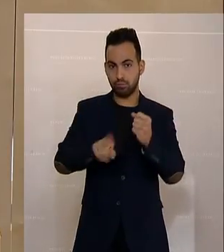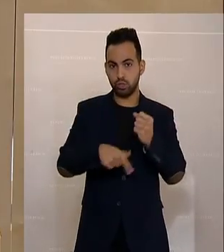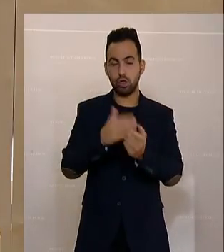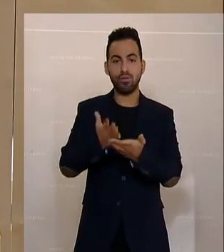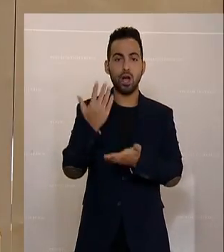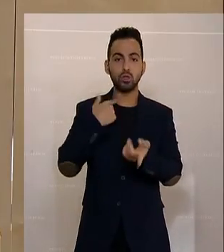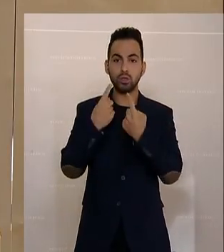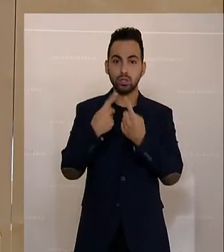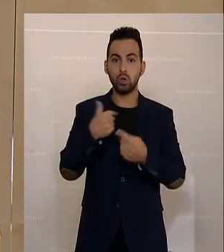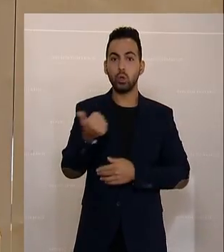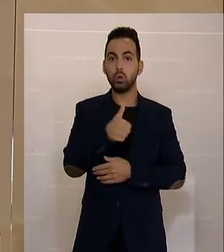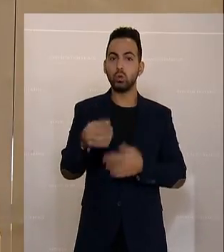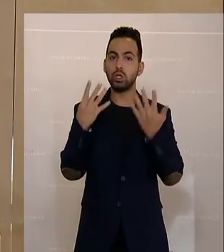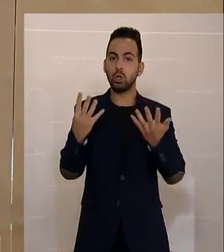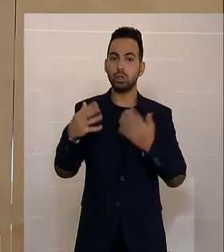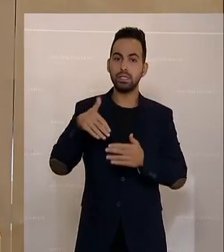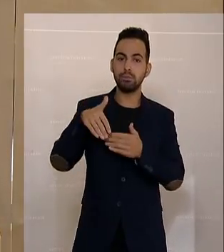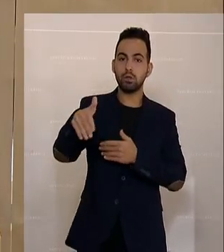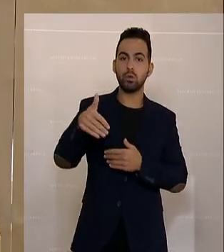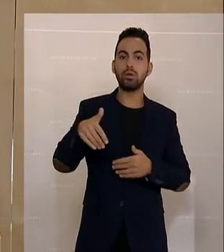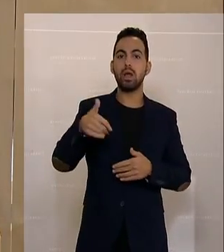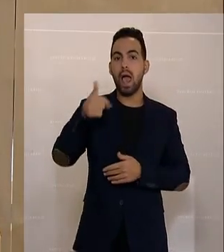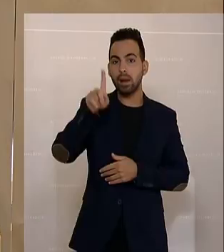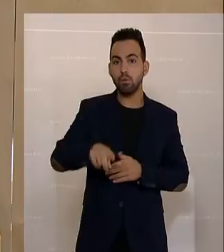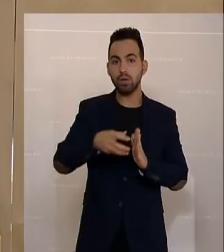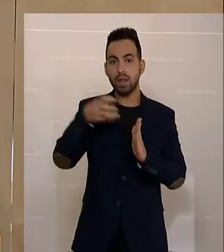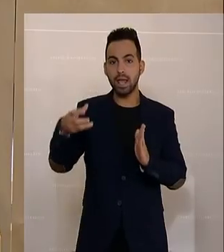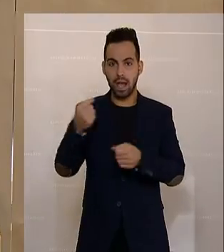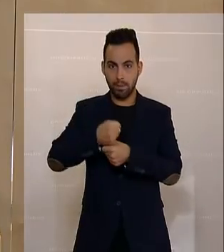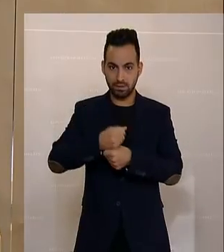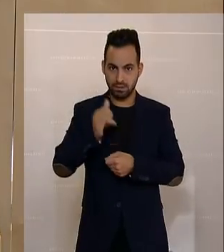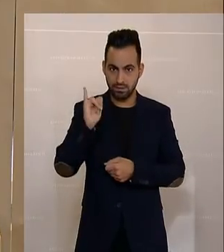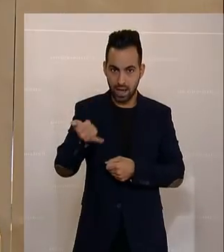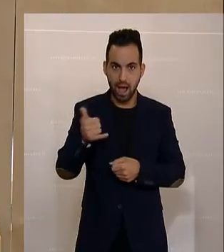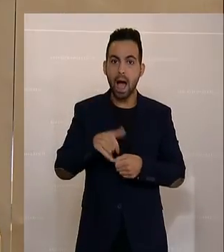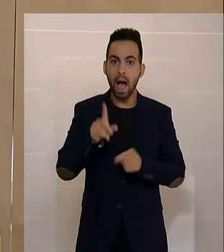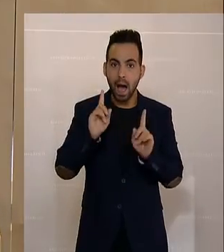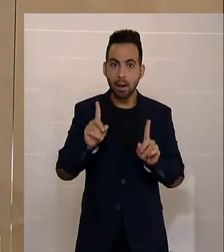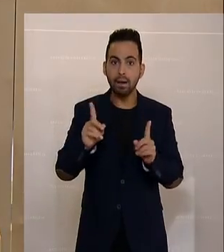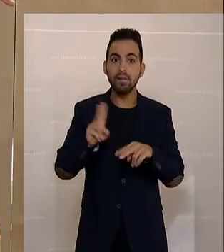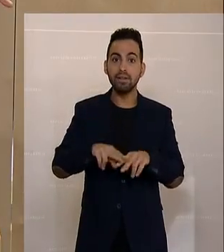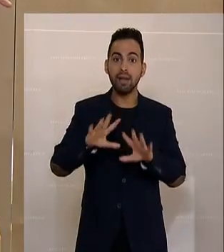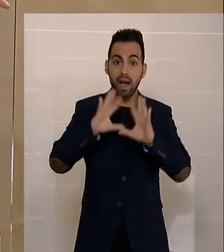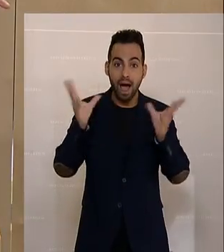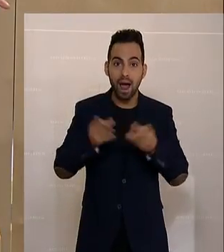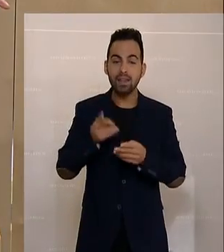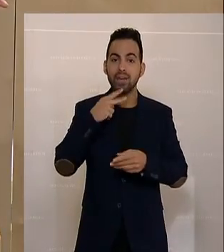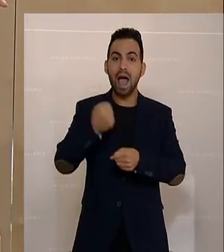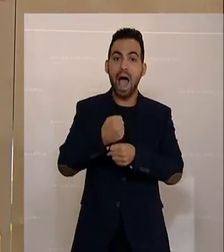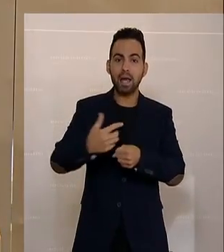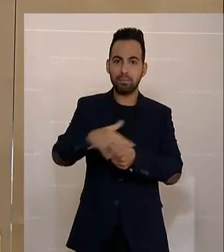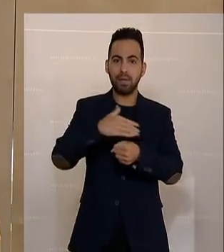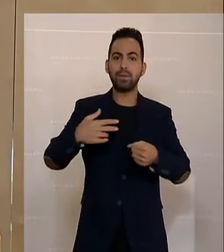Wenn du sagst, 190 Millionen für einen Monat länger arbeiten, das stimmt schon, aber wenn alle aus der Arbeit in die Pension gehen.